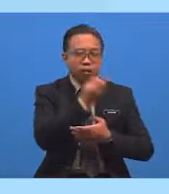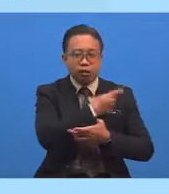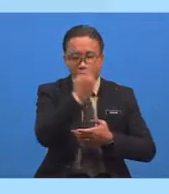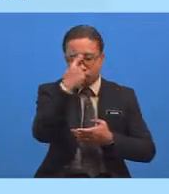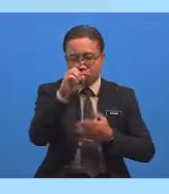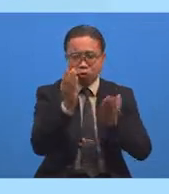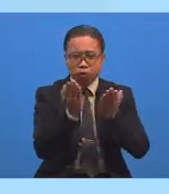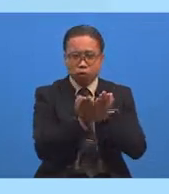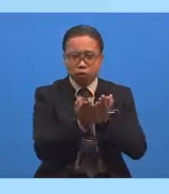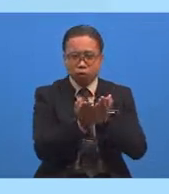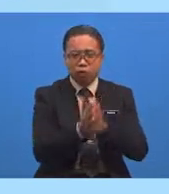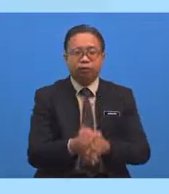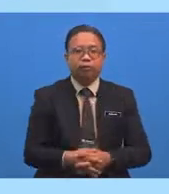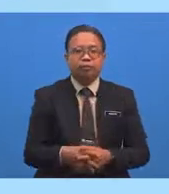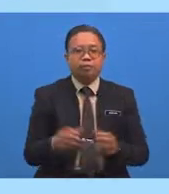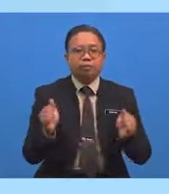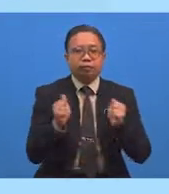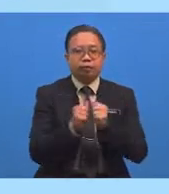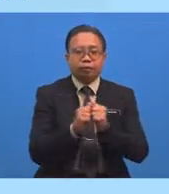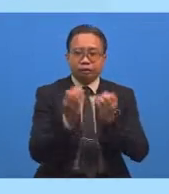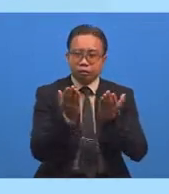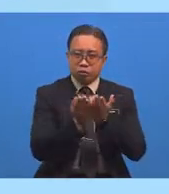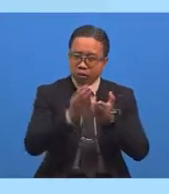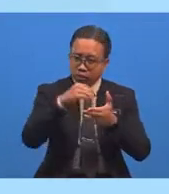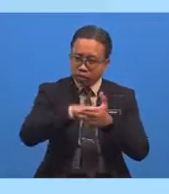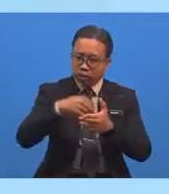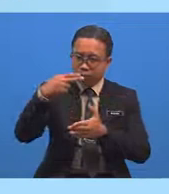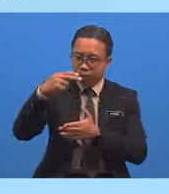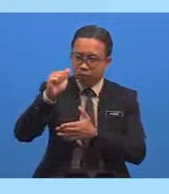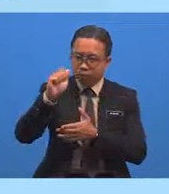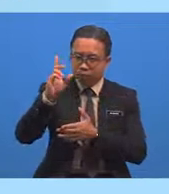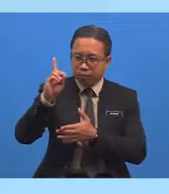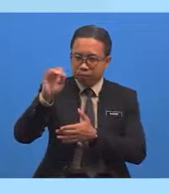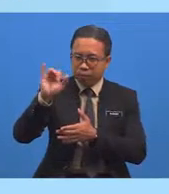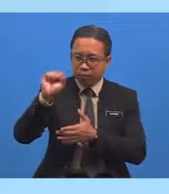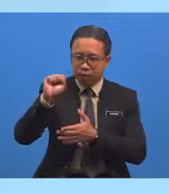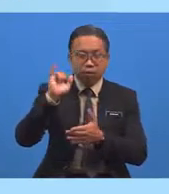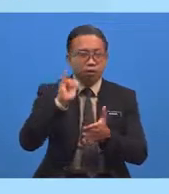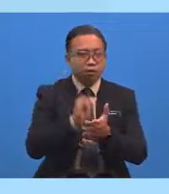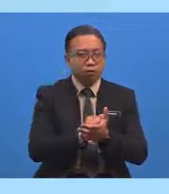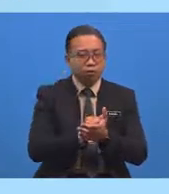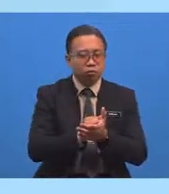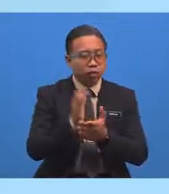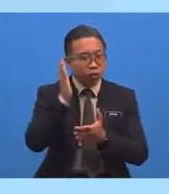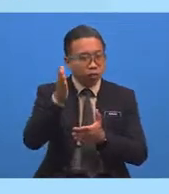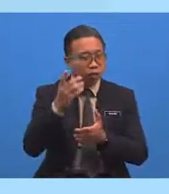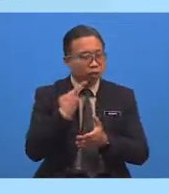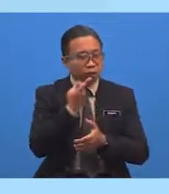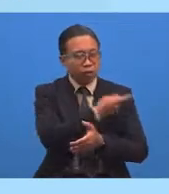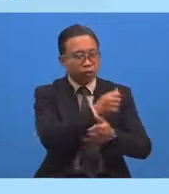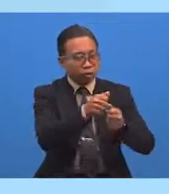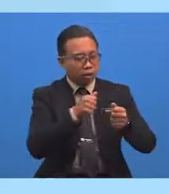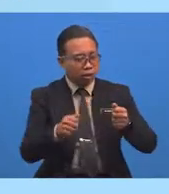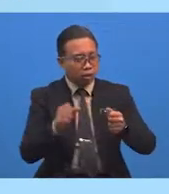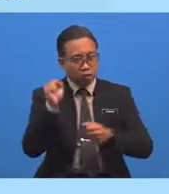Berdoa Dengan Doa Yang Terkandung Dalam Hadis Tersebut Agar Kita Terhindar Dari